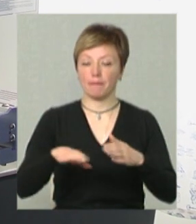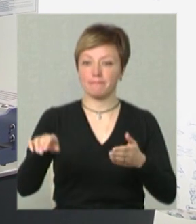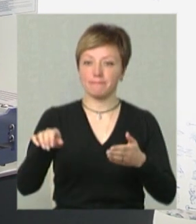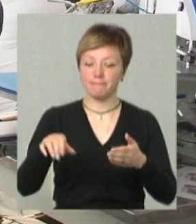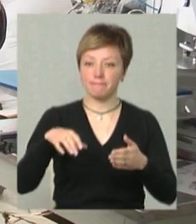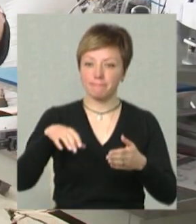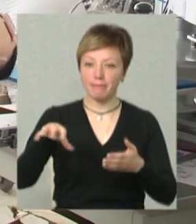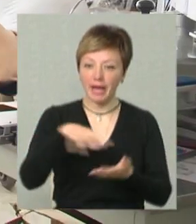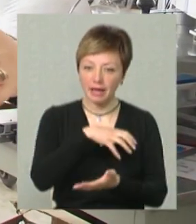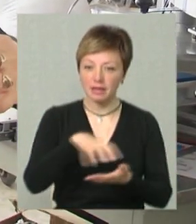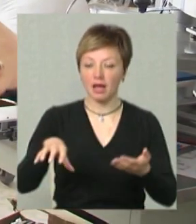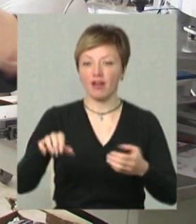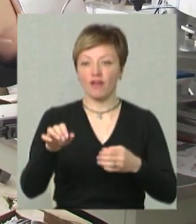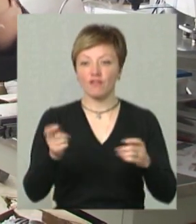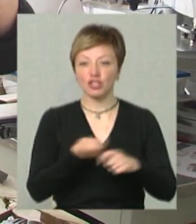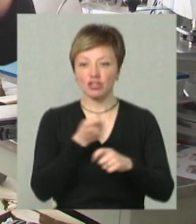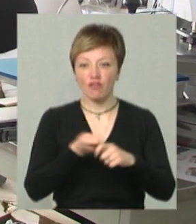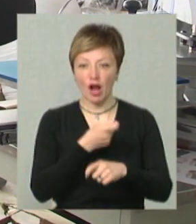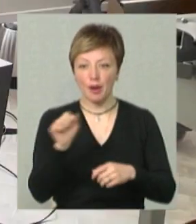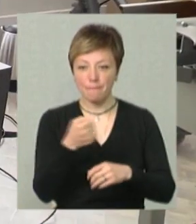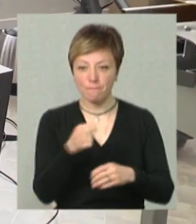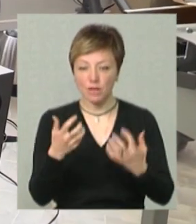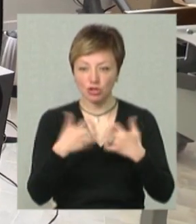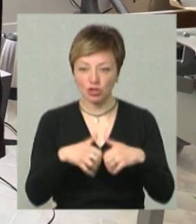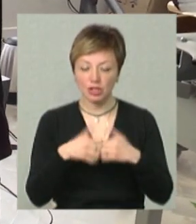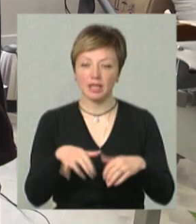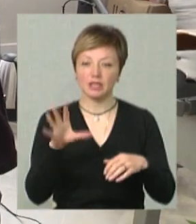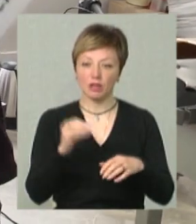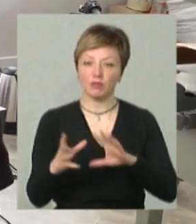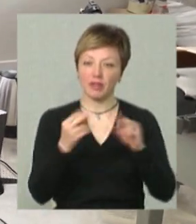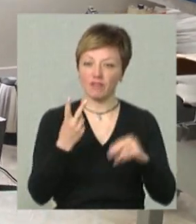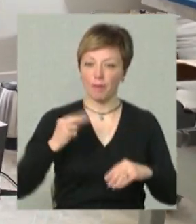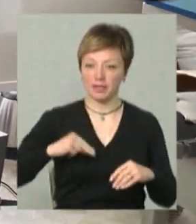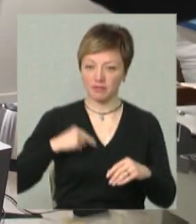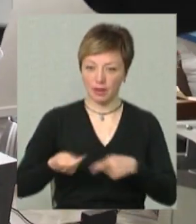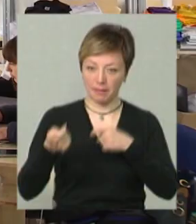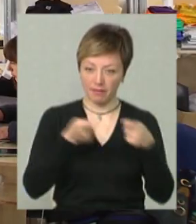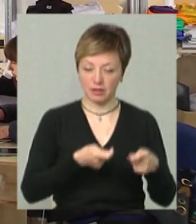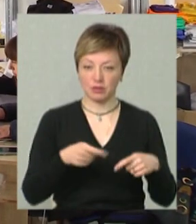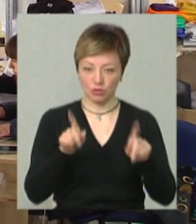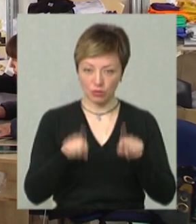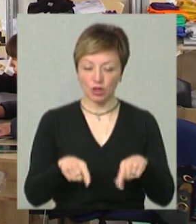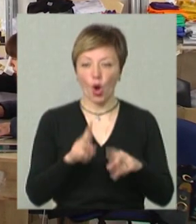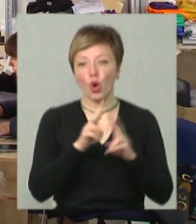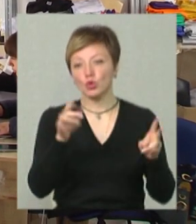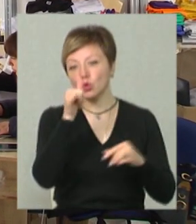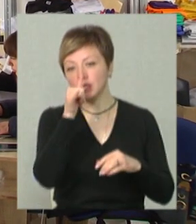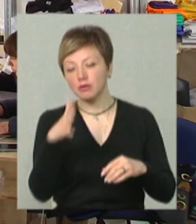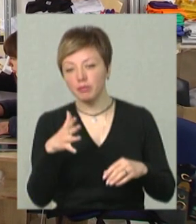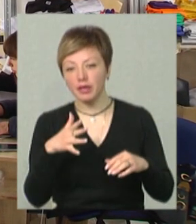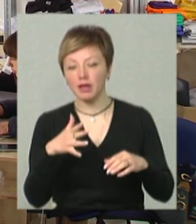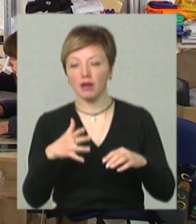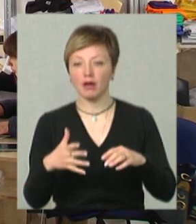інше обладнання. Також евакуювали разом із підприємством двох працівників з 20. Хтось не міг виїхати,